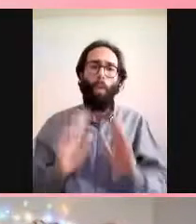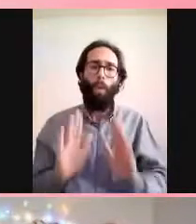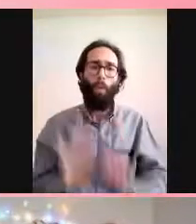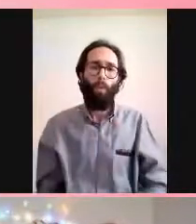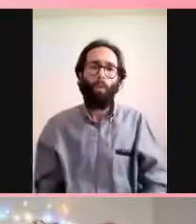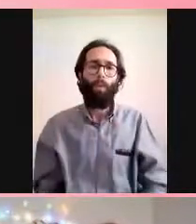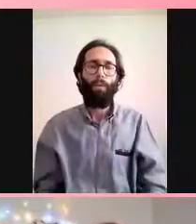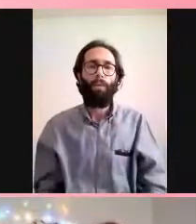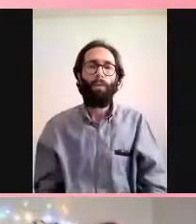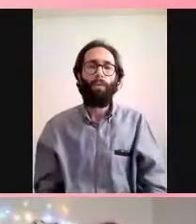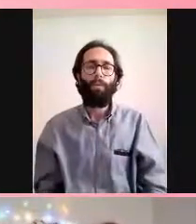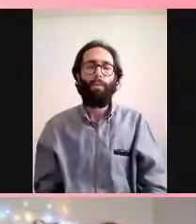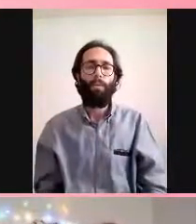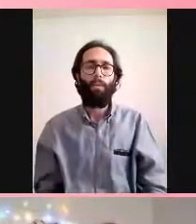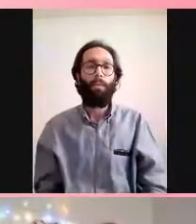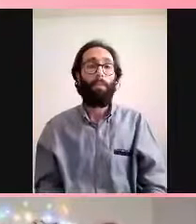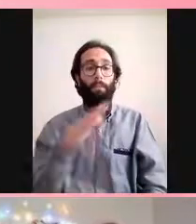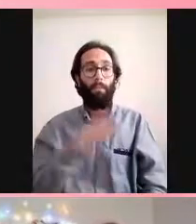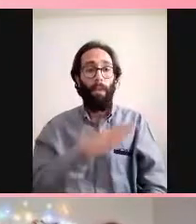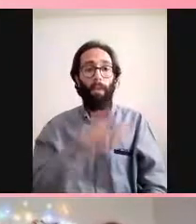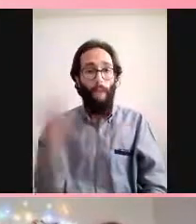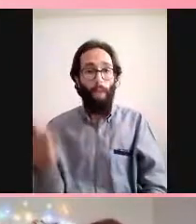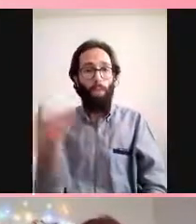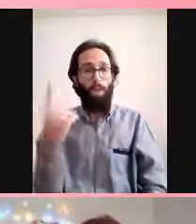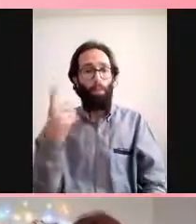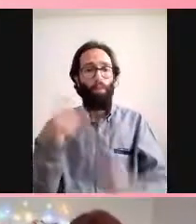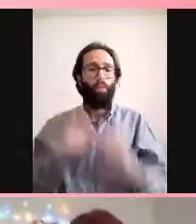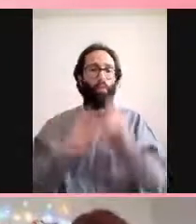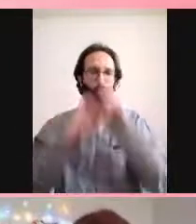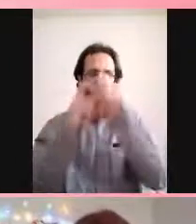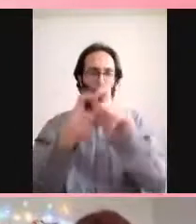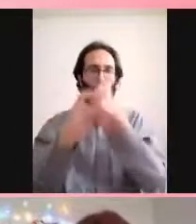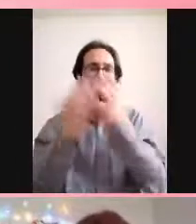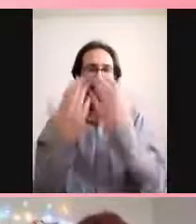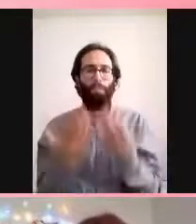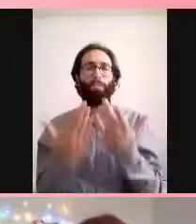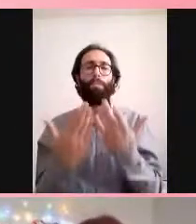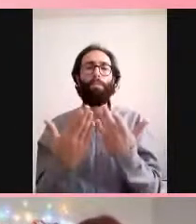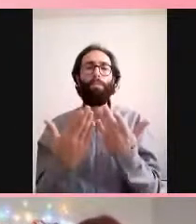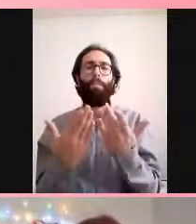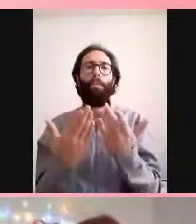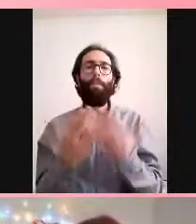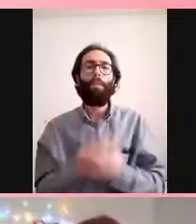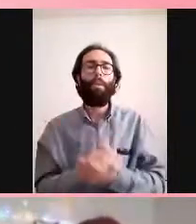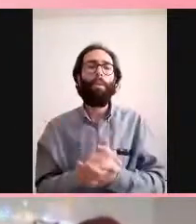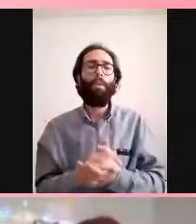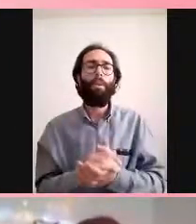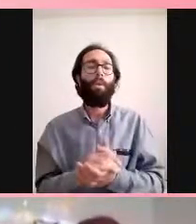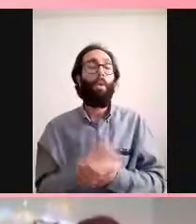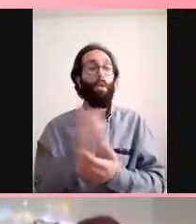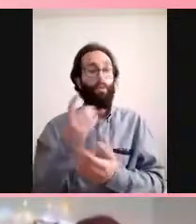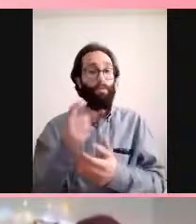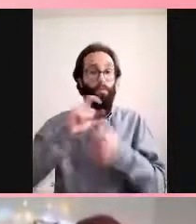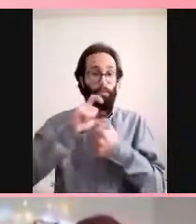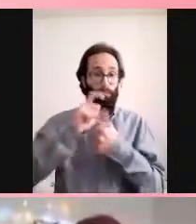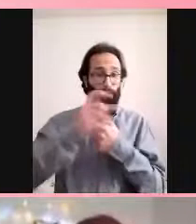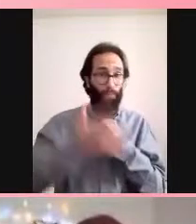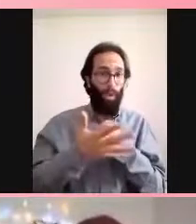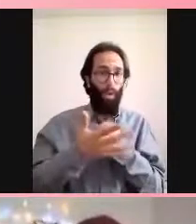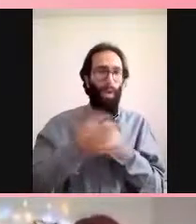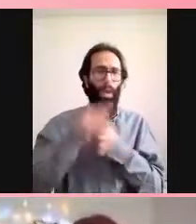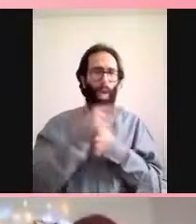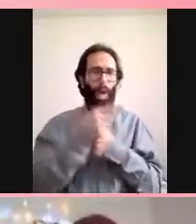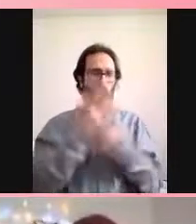zehra salçı demiş ki sayın zehra şu şekilde sormuş covid 19'un gizli septomları